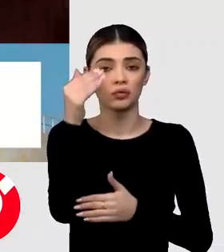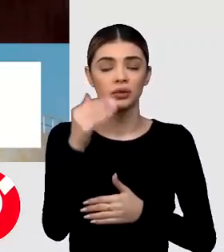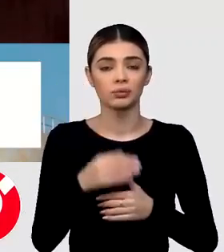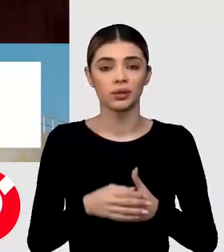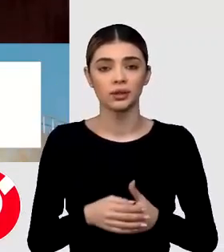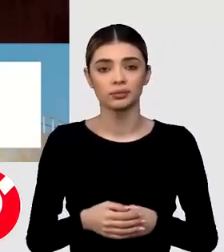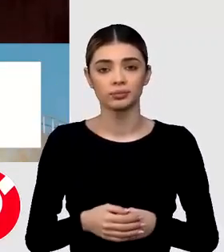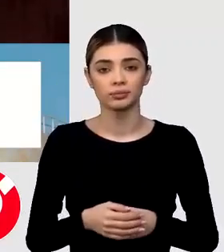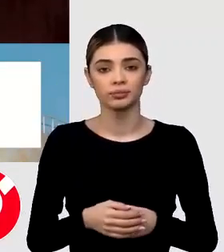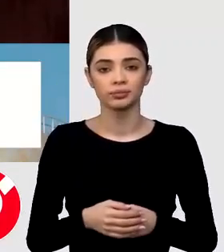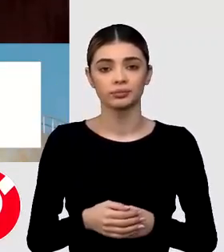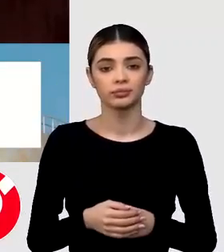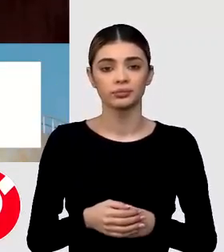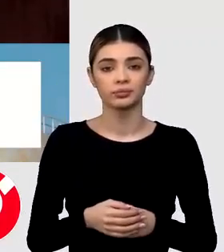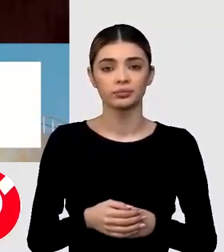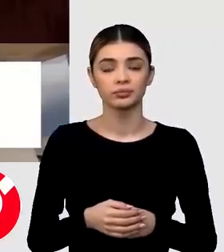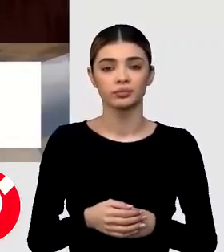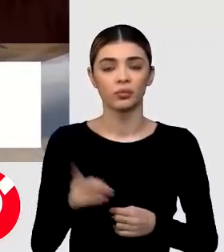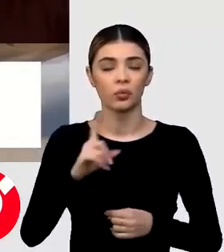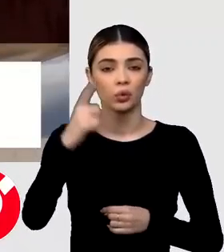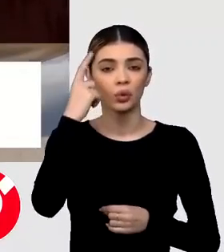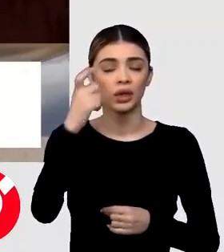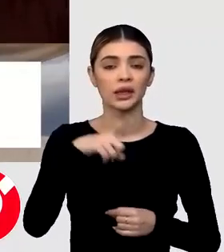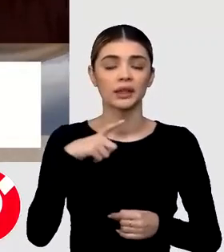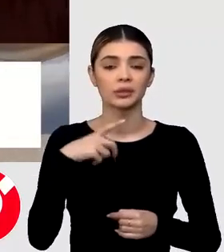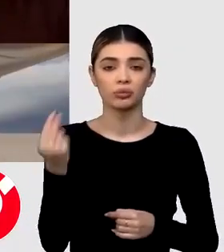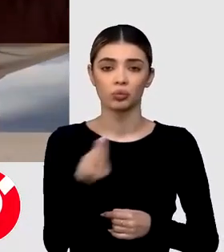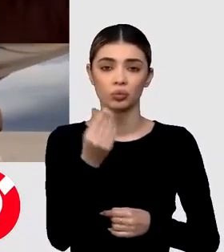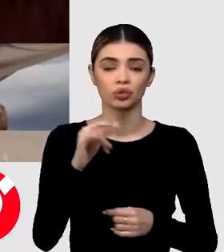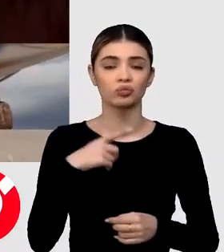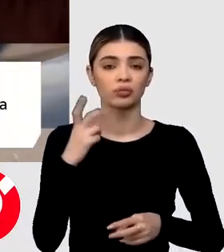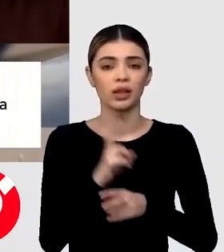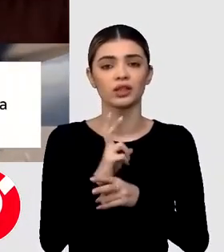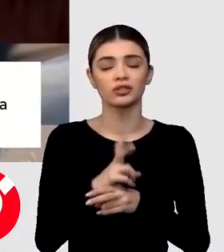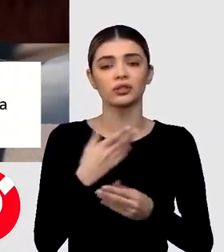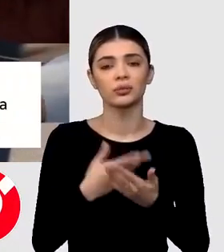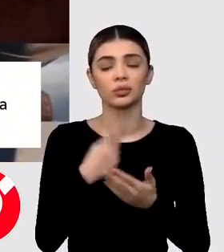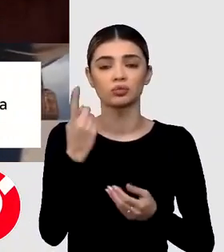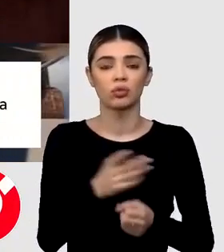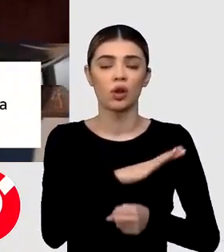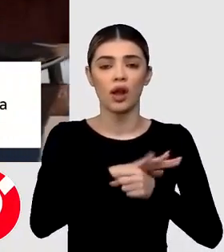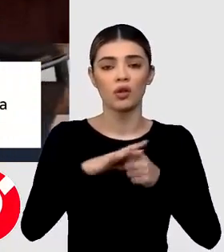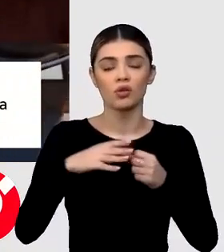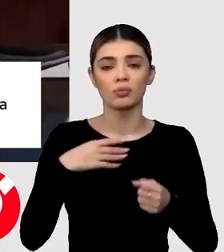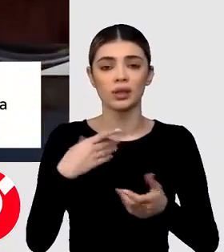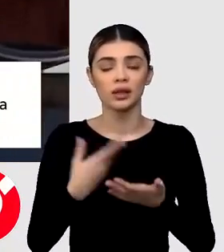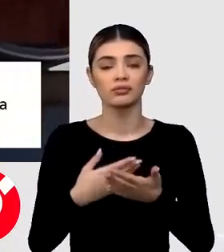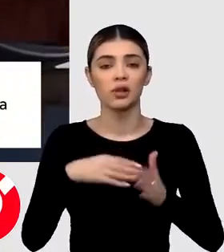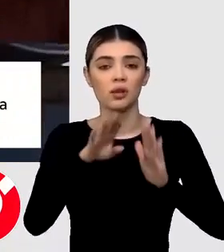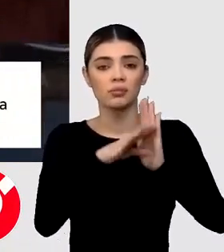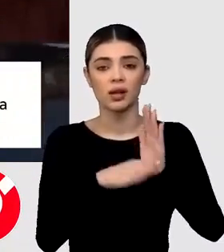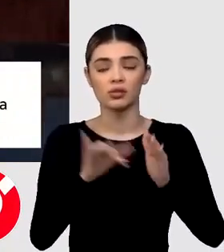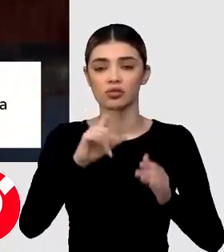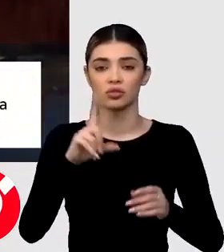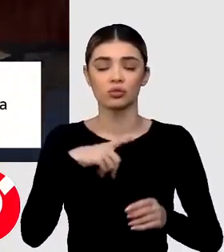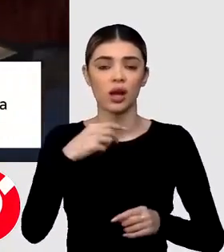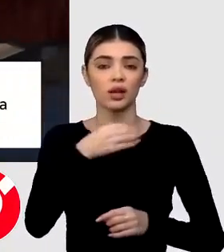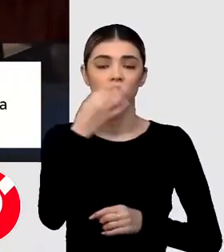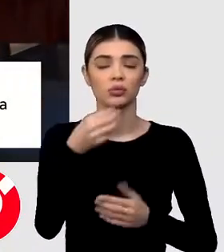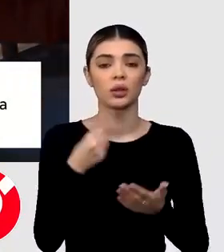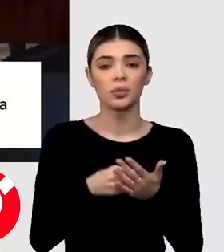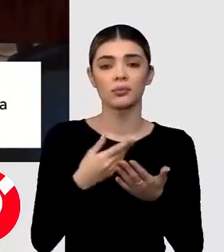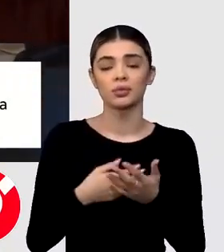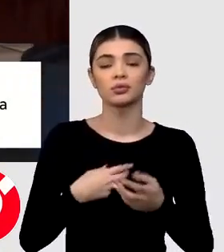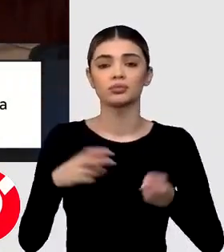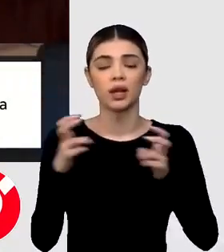Eu nu cred că ar fi sănătoasă o acoperire de planul și necondiționată a costului